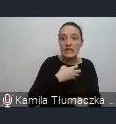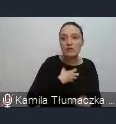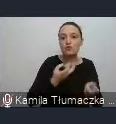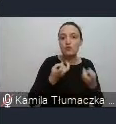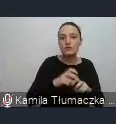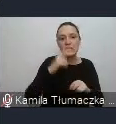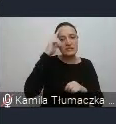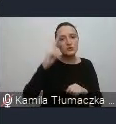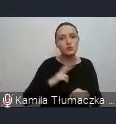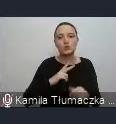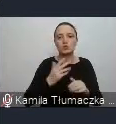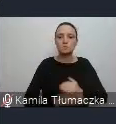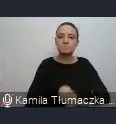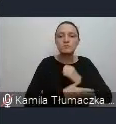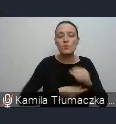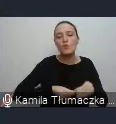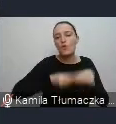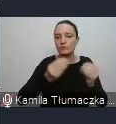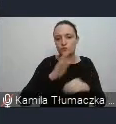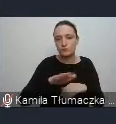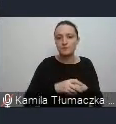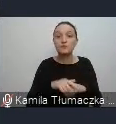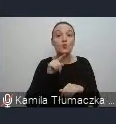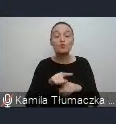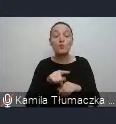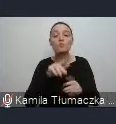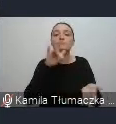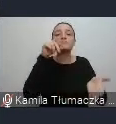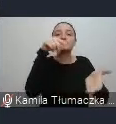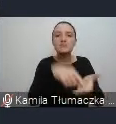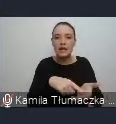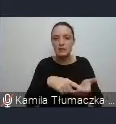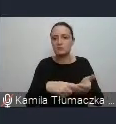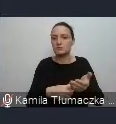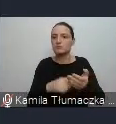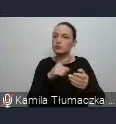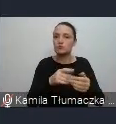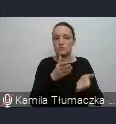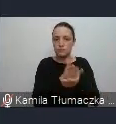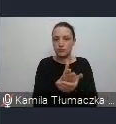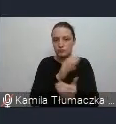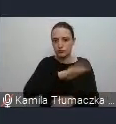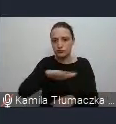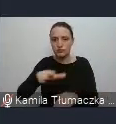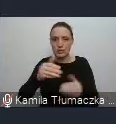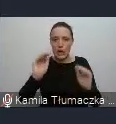Wspomagania Rozwoju Dziecka, placówki, której nadrzędnym celem jest właśnie pomoc dzieciom z autyzmem.